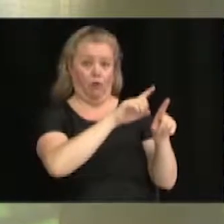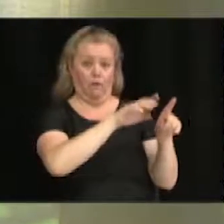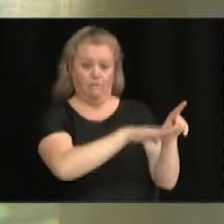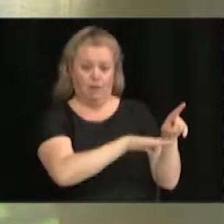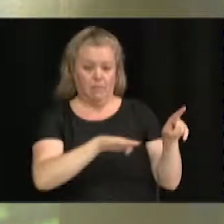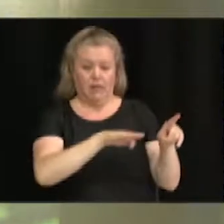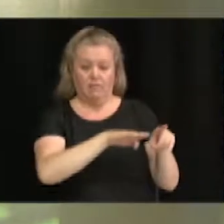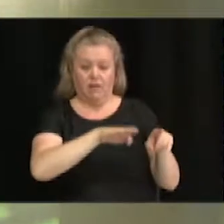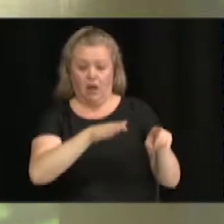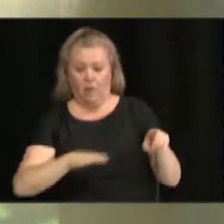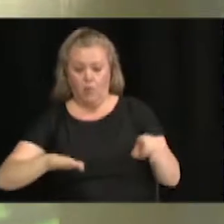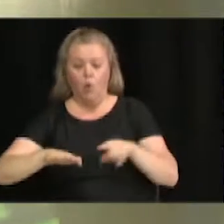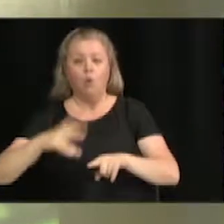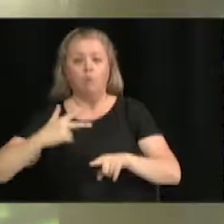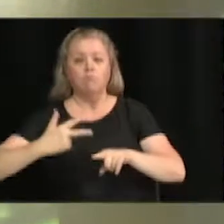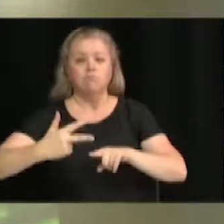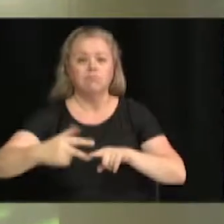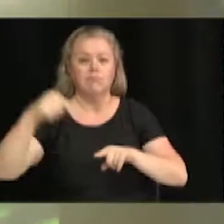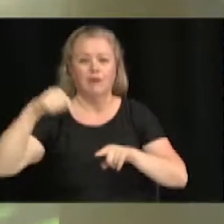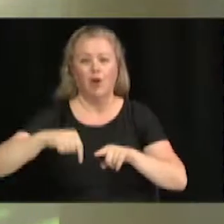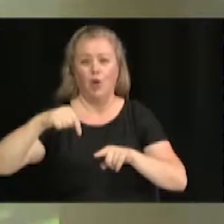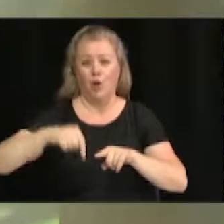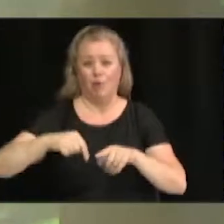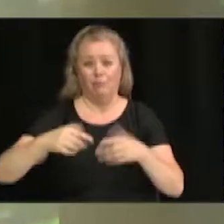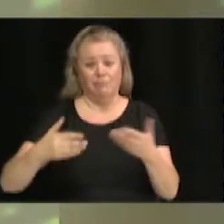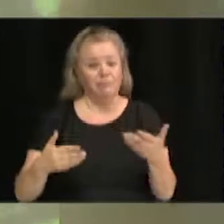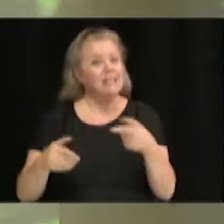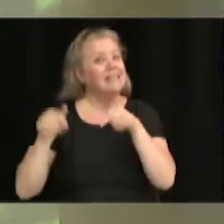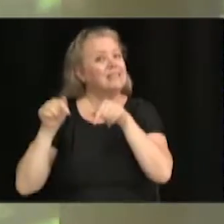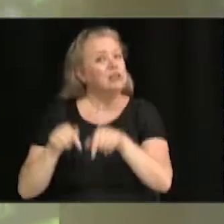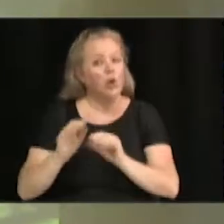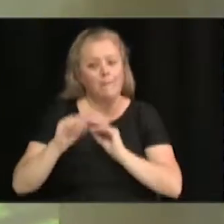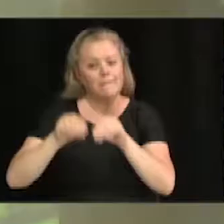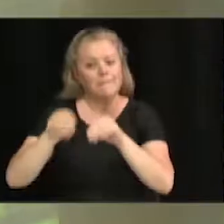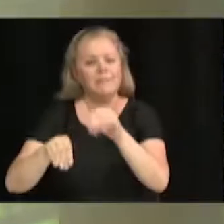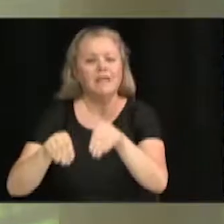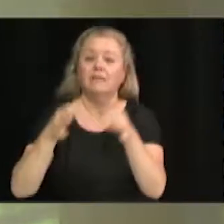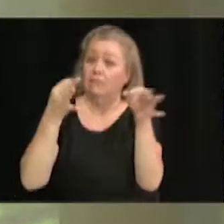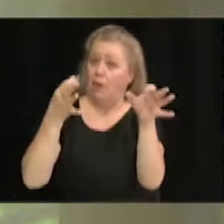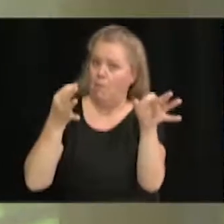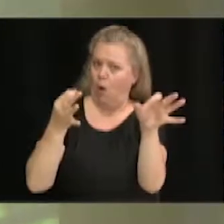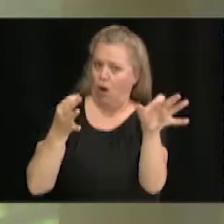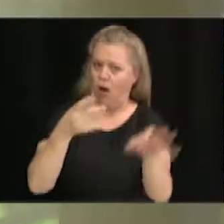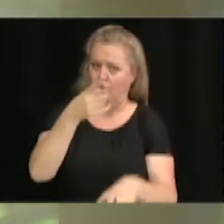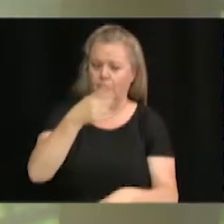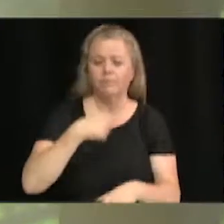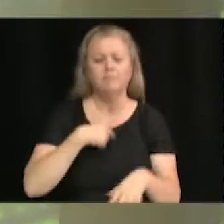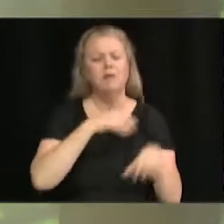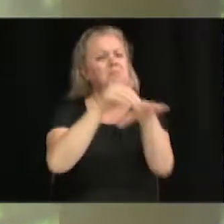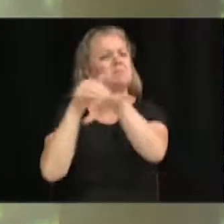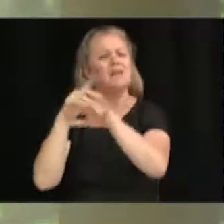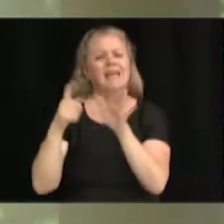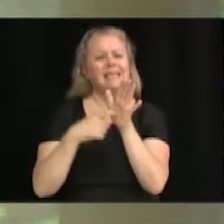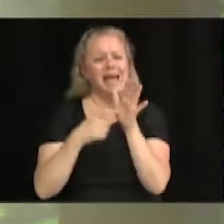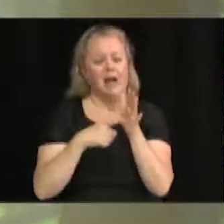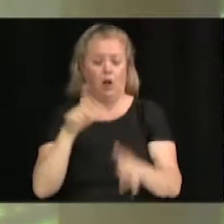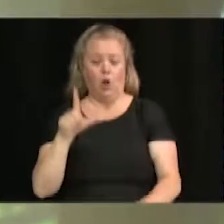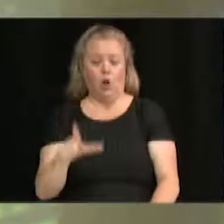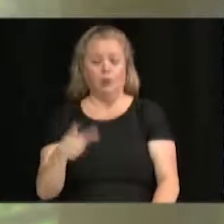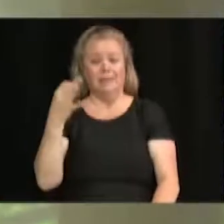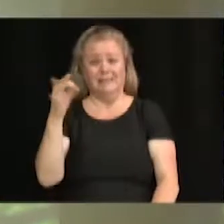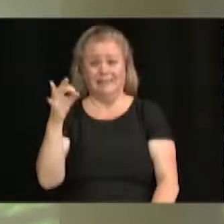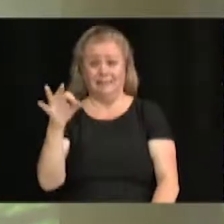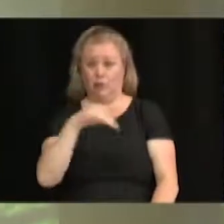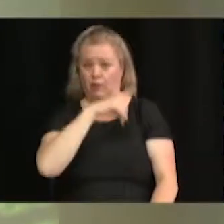Et c'est un espace qu'on dit éphémère. La consultation publique aura lieu le lundi 19 août, donc la semaine prochaine, dès